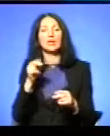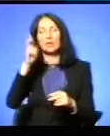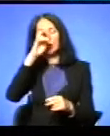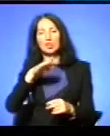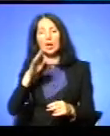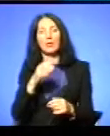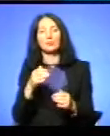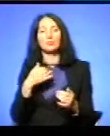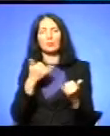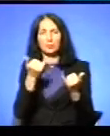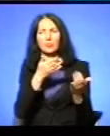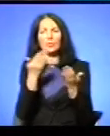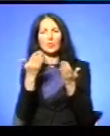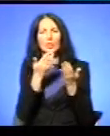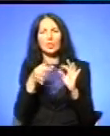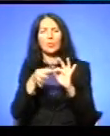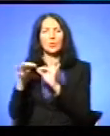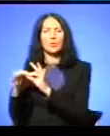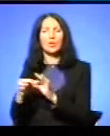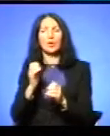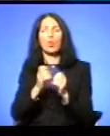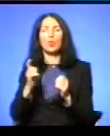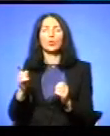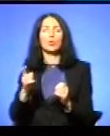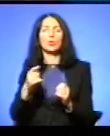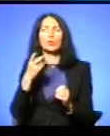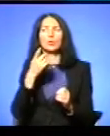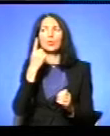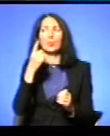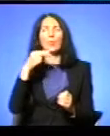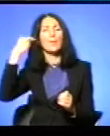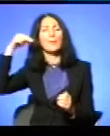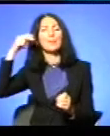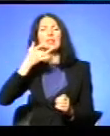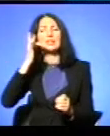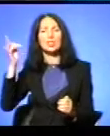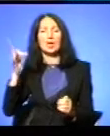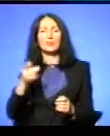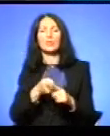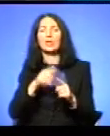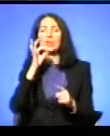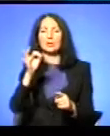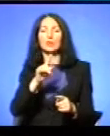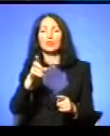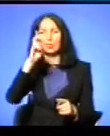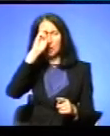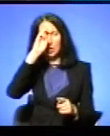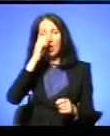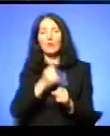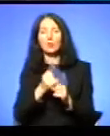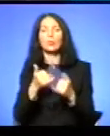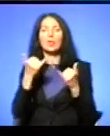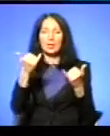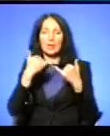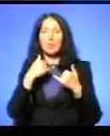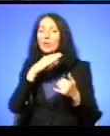президентів США Хто він сказав Ви цього спитаєте Що держава для мене зробила Ви спитаєте, що ви зробили для цього